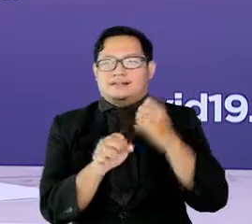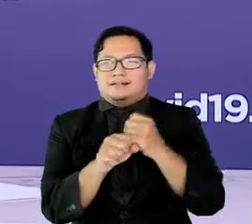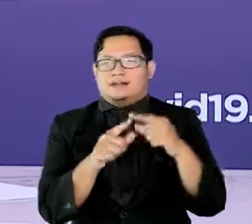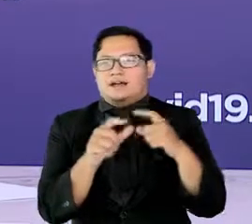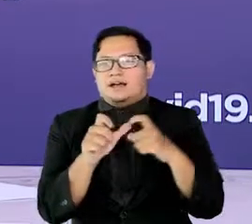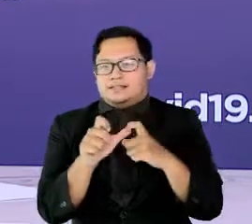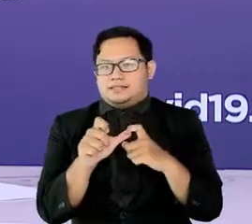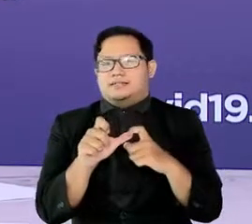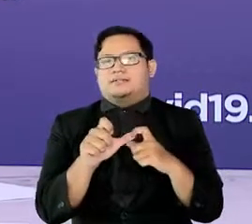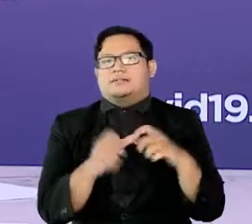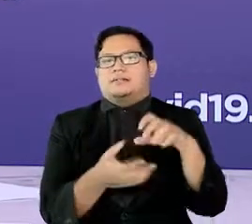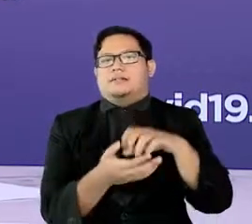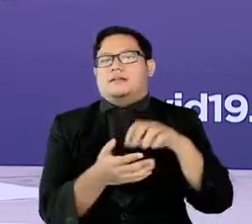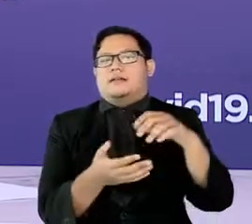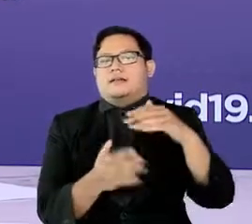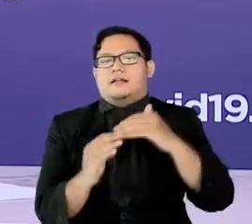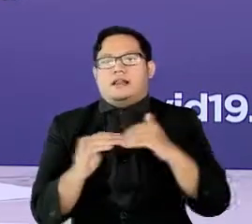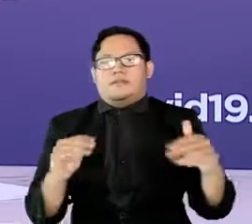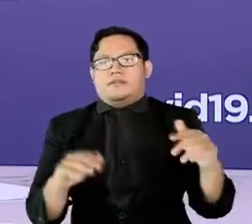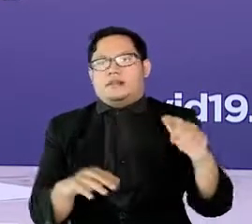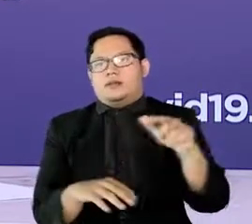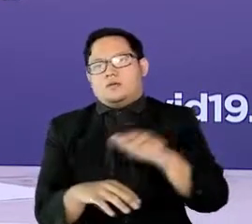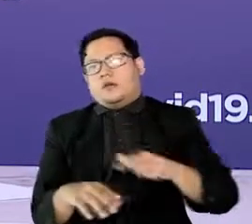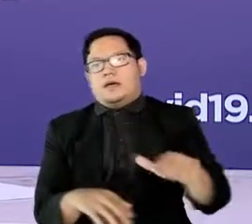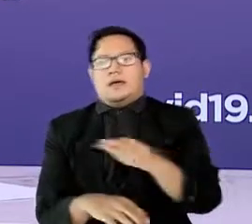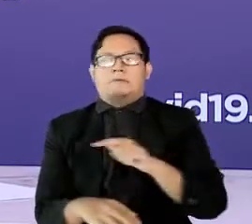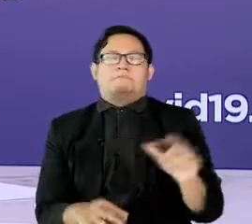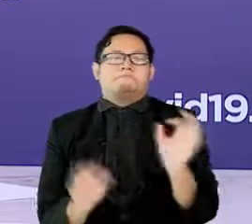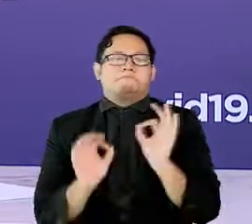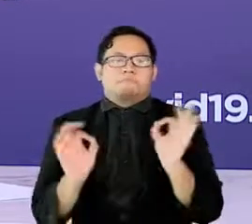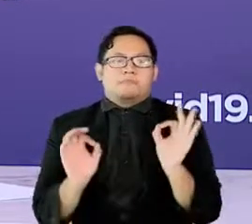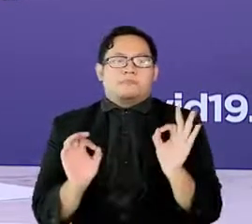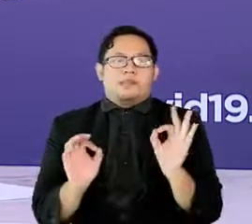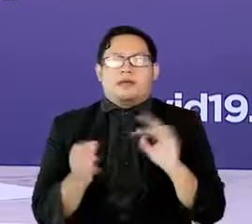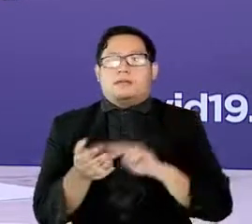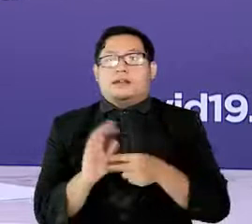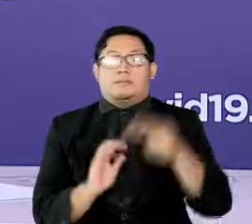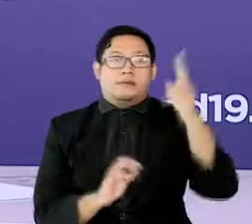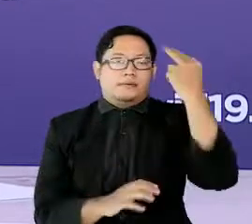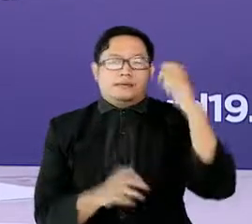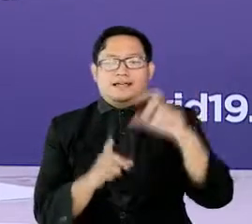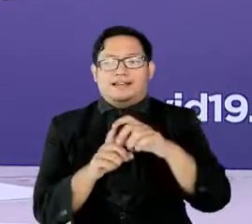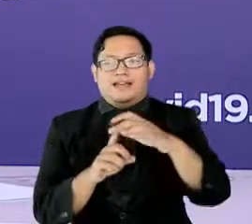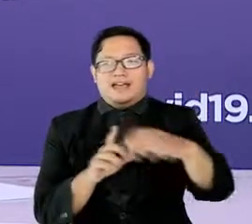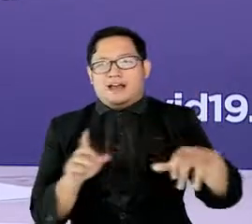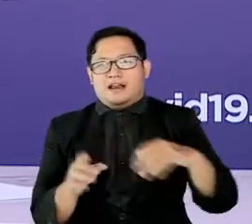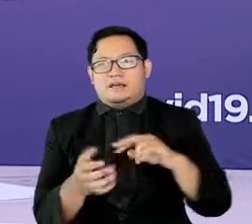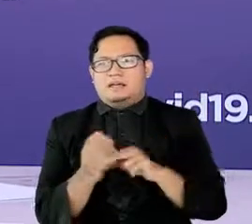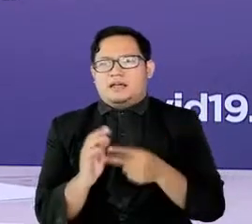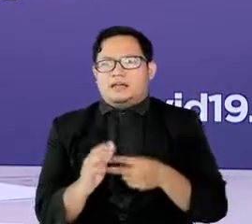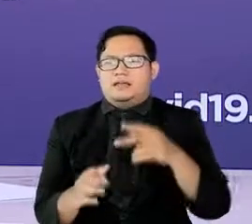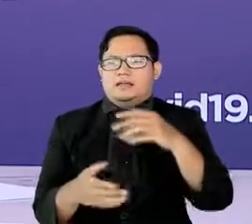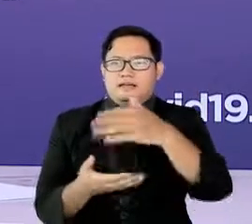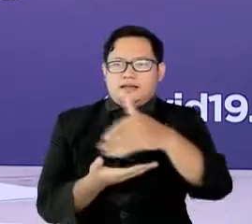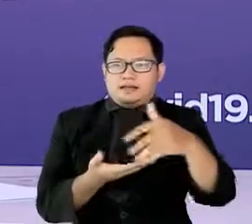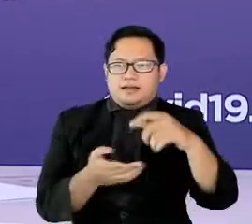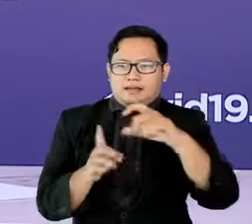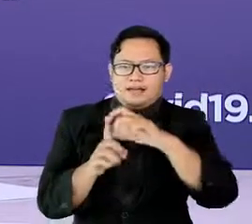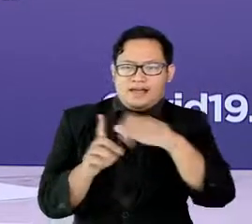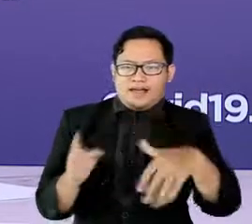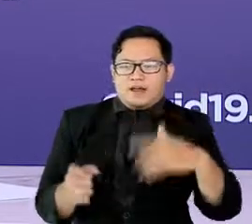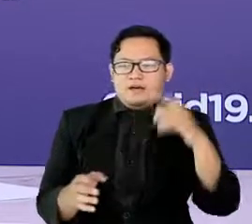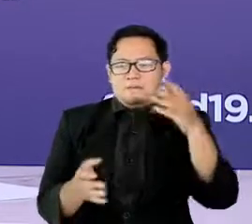Maka dari itu, pemerintah daerah tidak hanya wajib memahami data daerah, namun juga